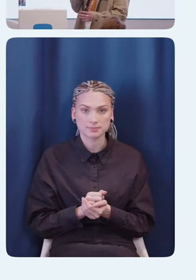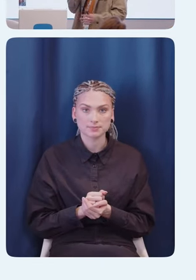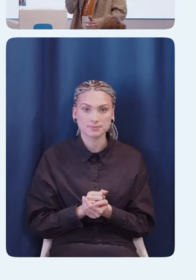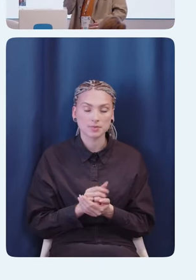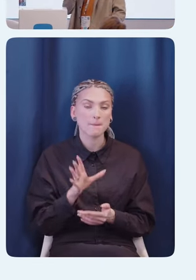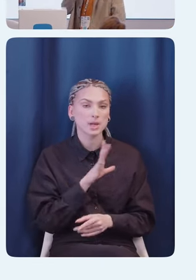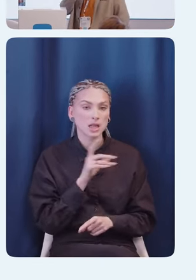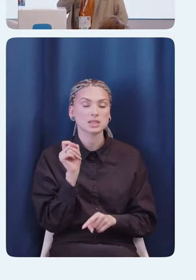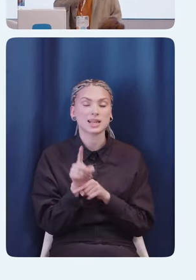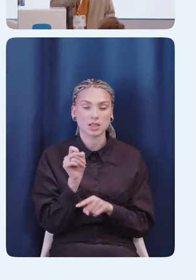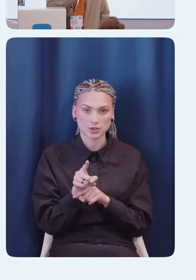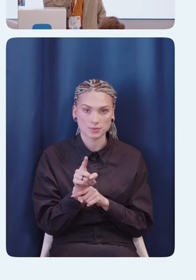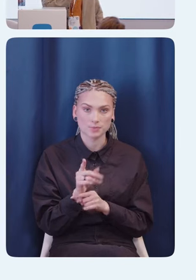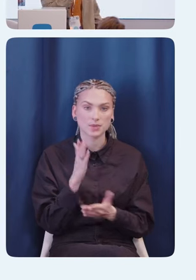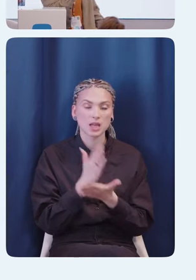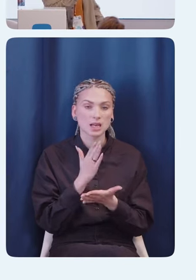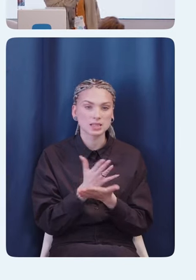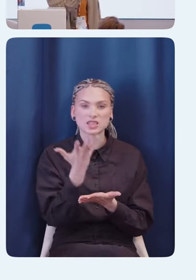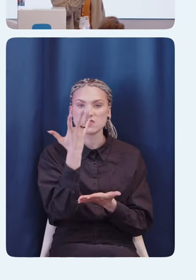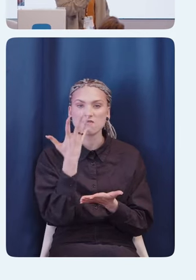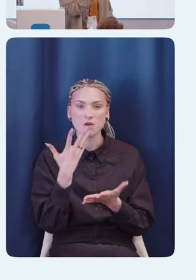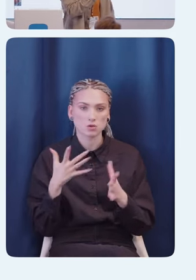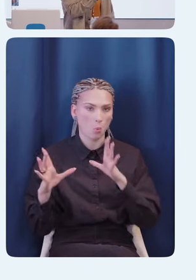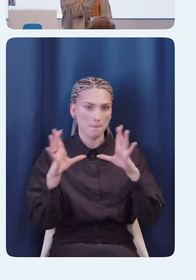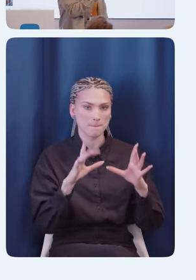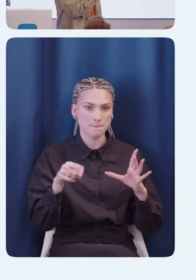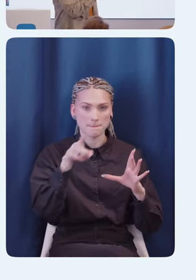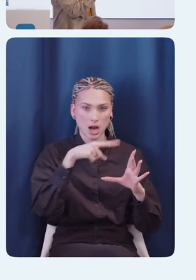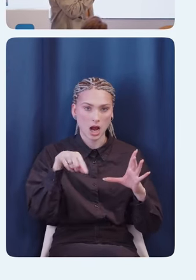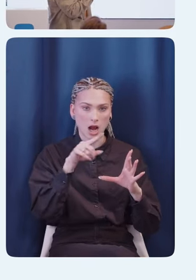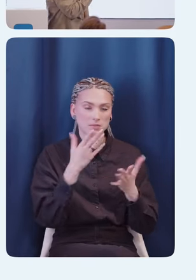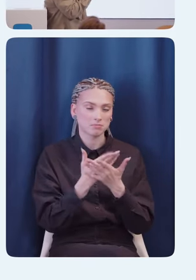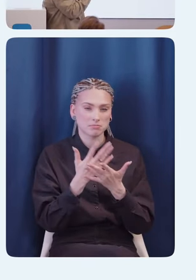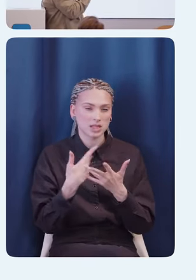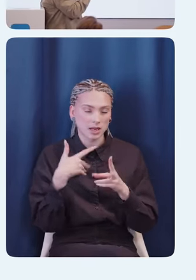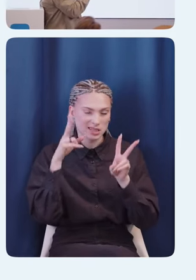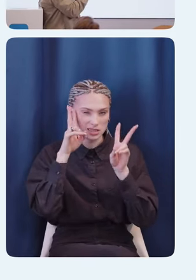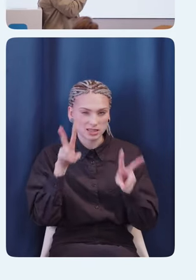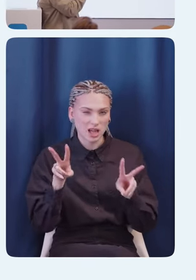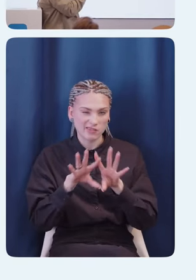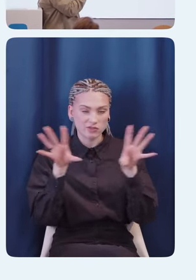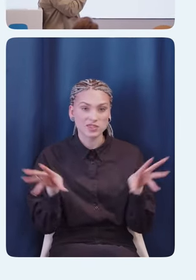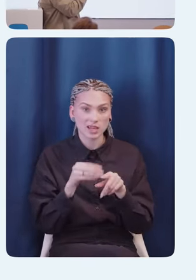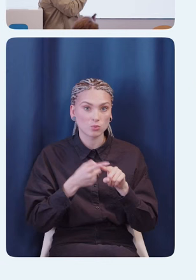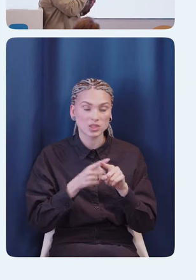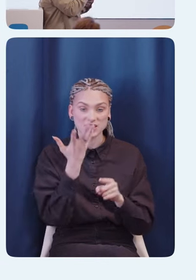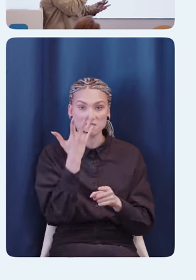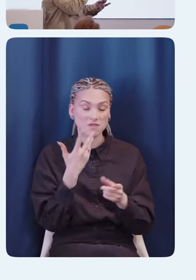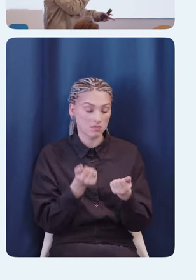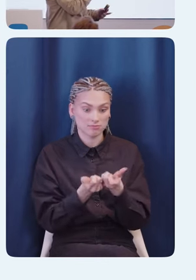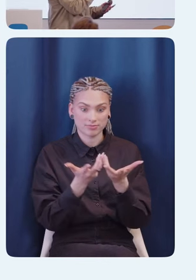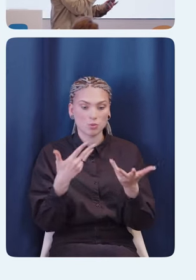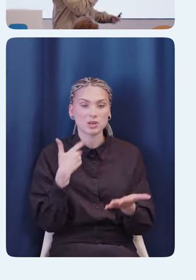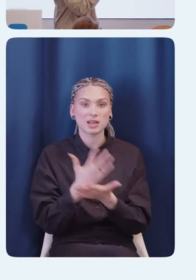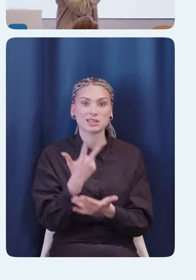Была задача, есть палитра. Палитра цветов. Я даже не знаю все, наверное, эти оттенки цветов. Для меня существует всего